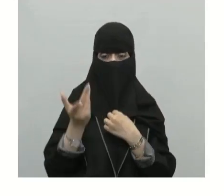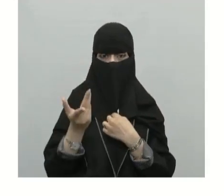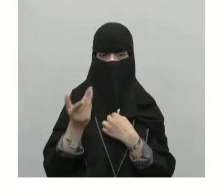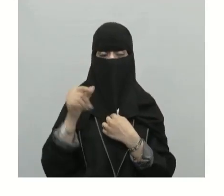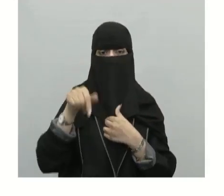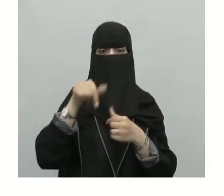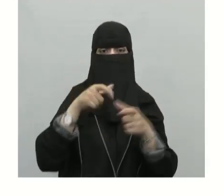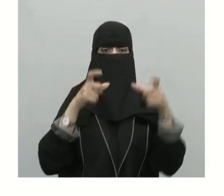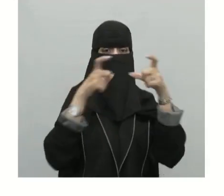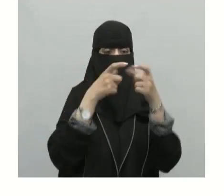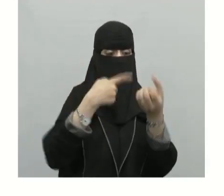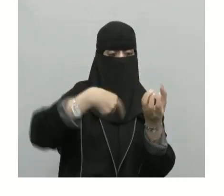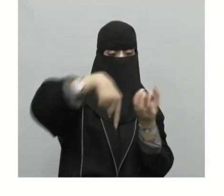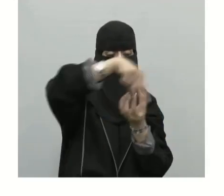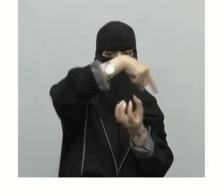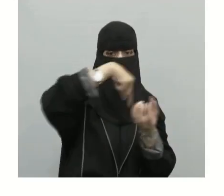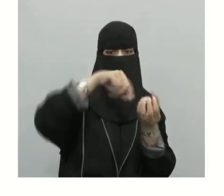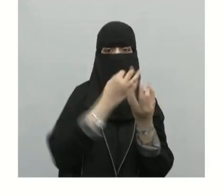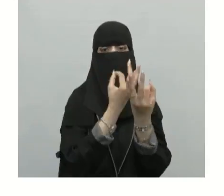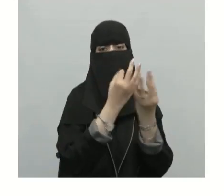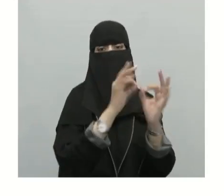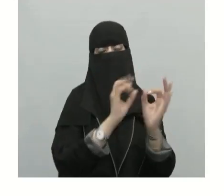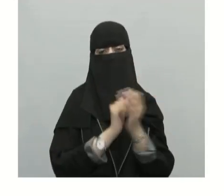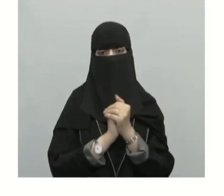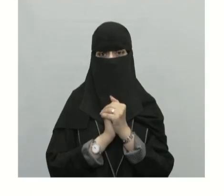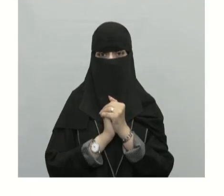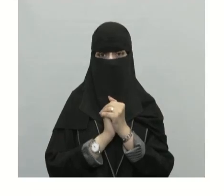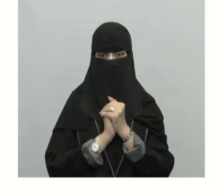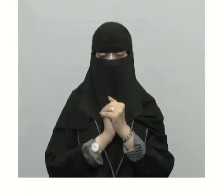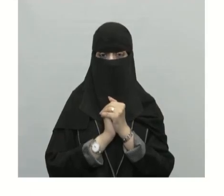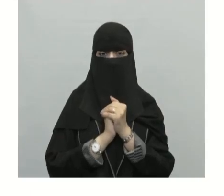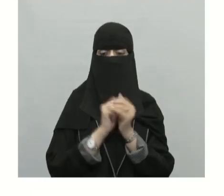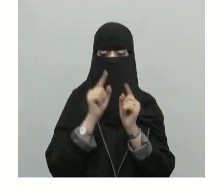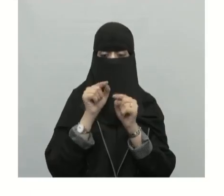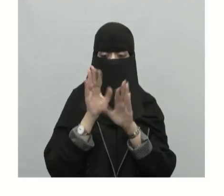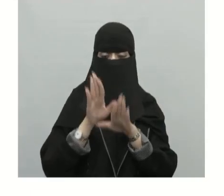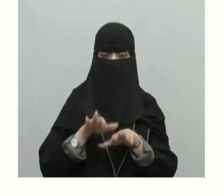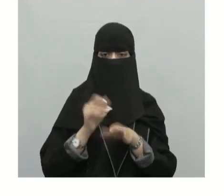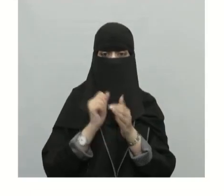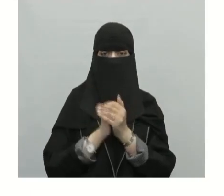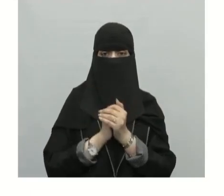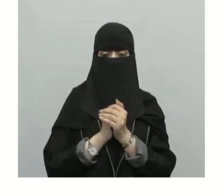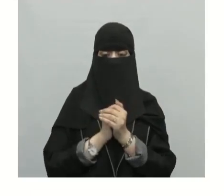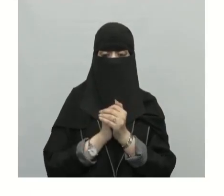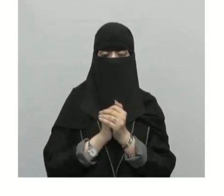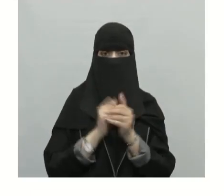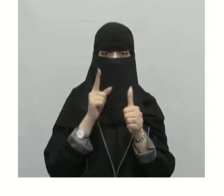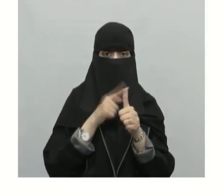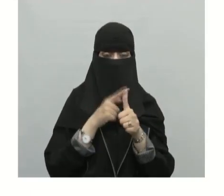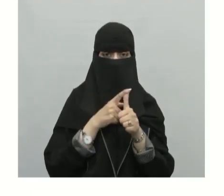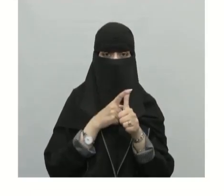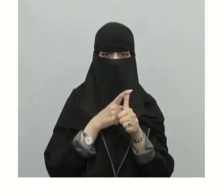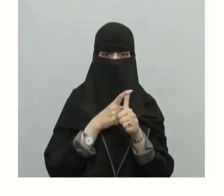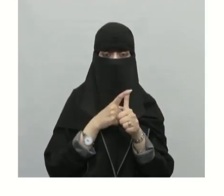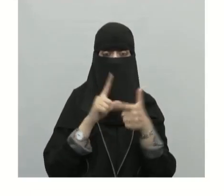بها دوائر العرض إذن عبارة عن دائرة كاملة تحيط بالكرة الأرضية هذه أول